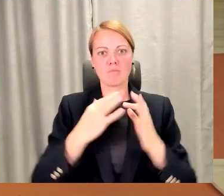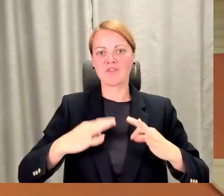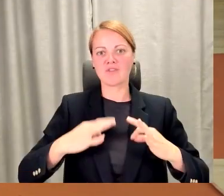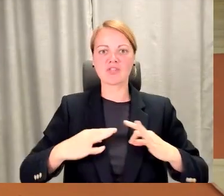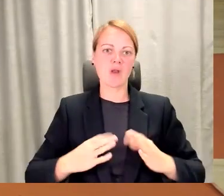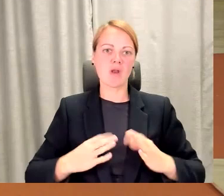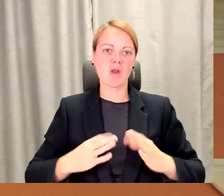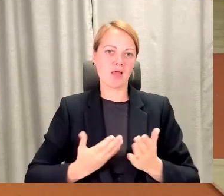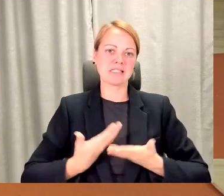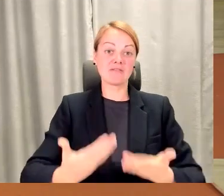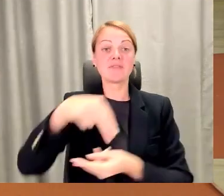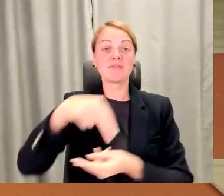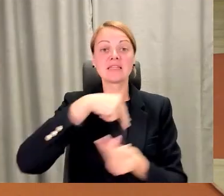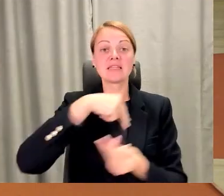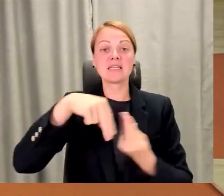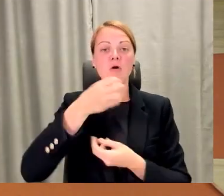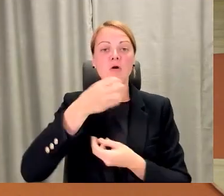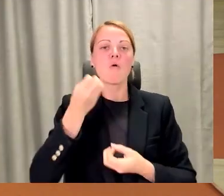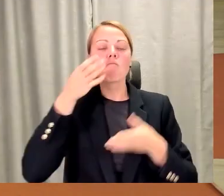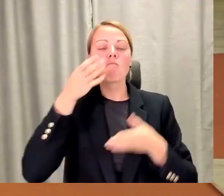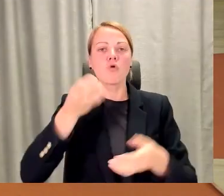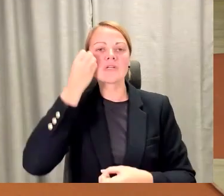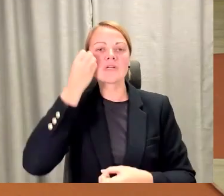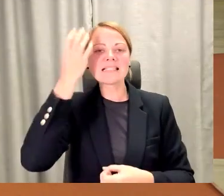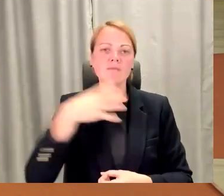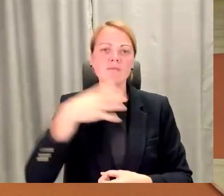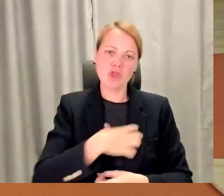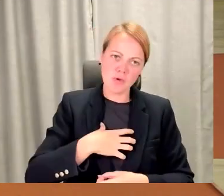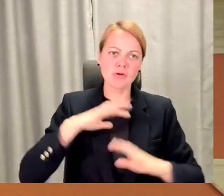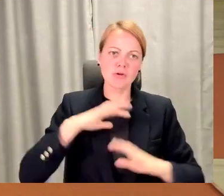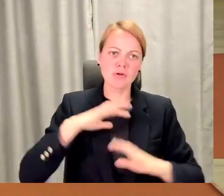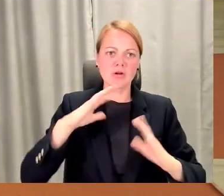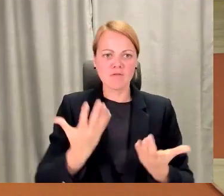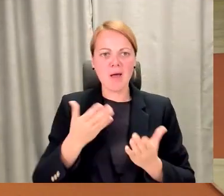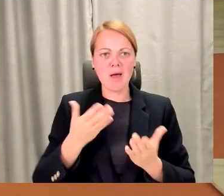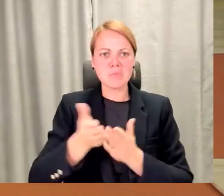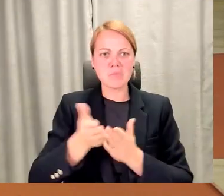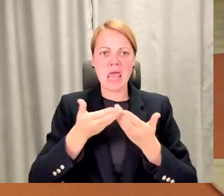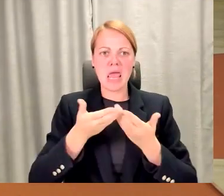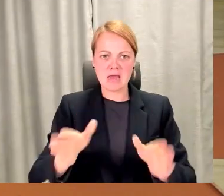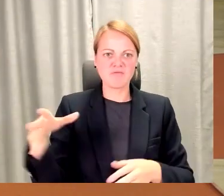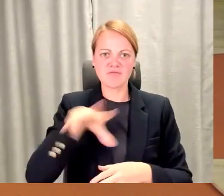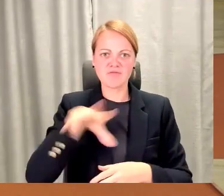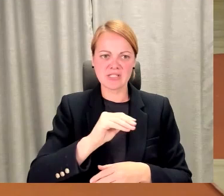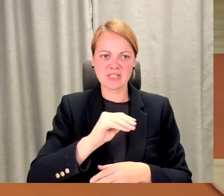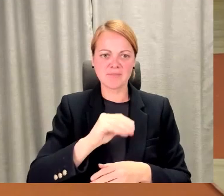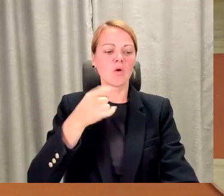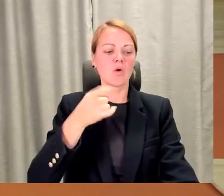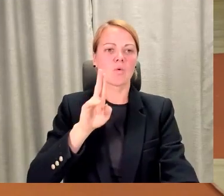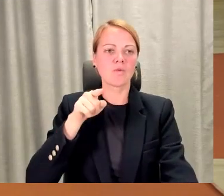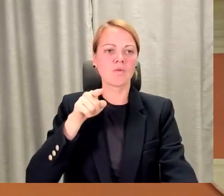esmu aicinājis Guntu Grīnhofu. Gunta, lavakar! Siguldas pieaugušu izglītības koordinātori.